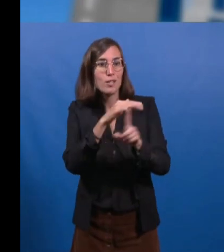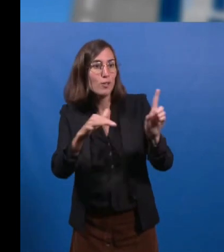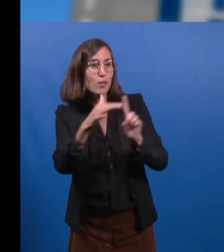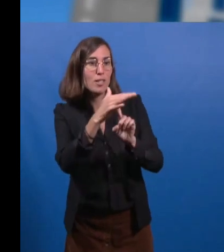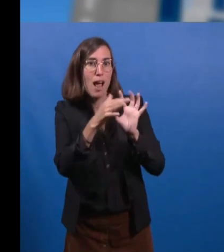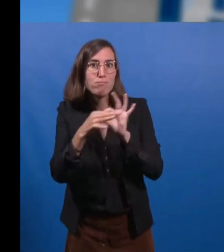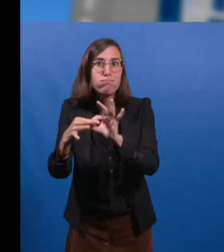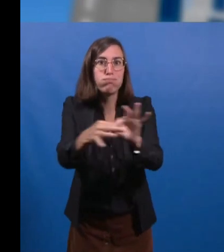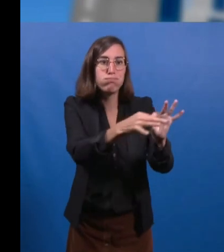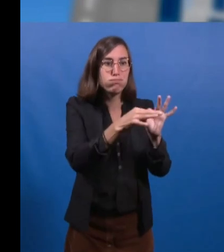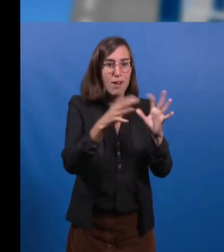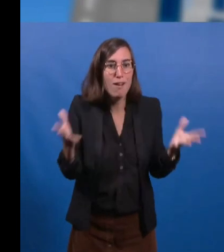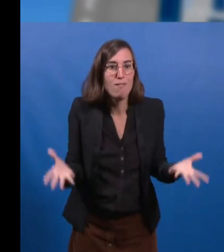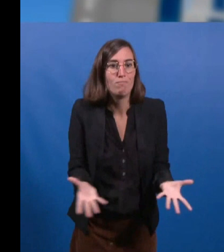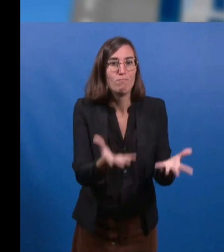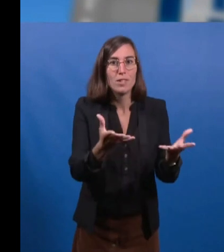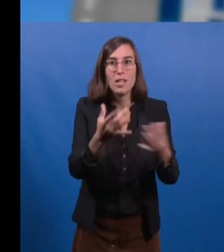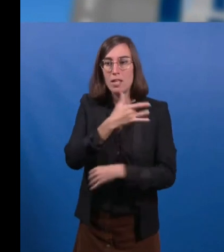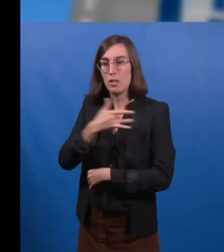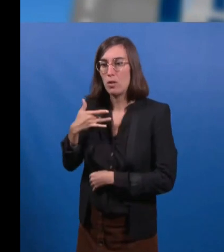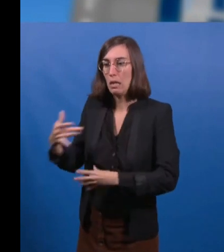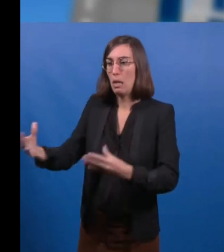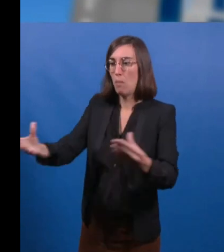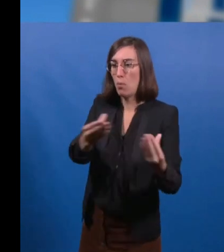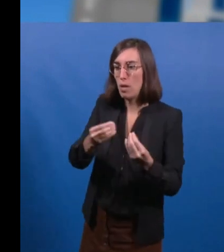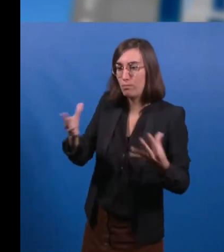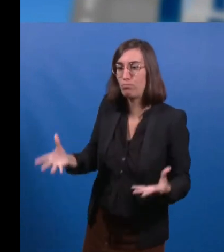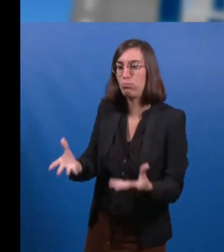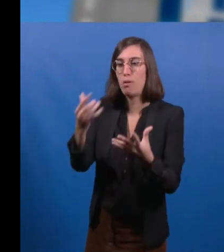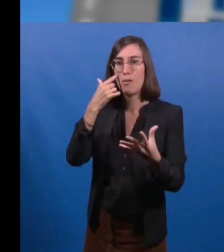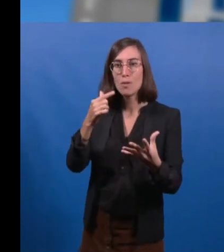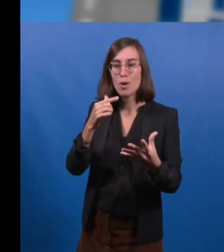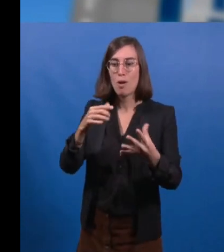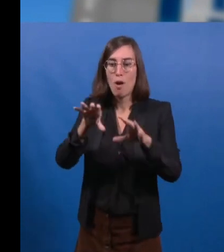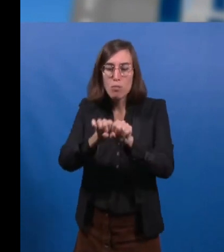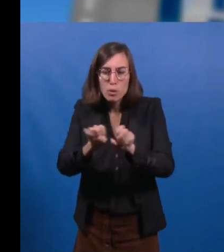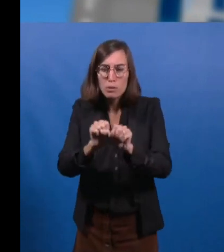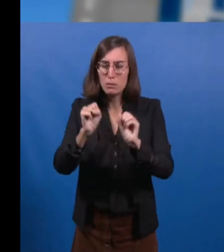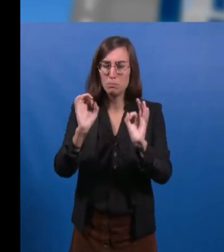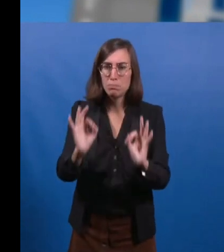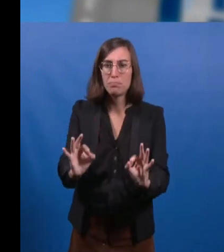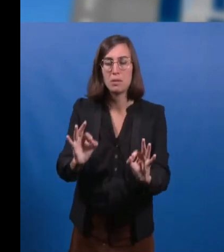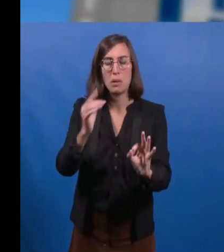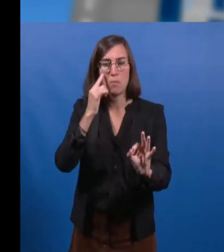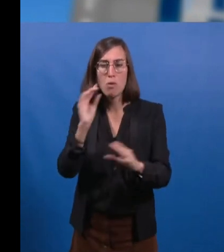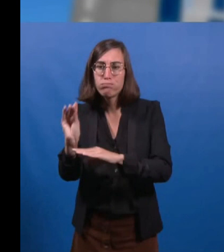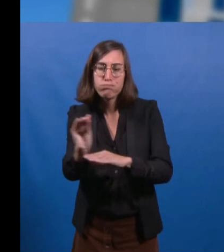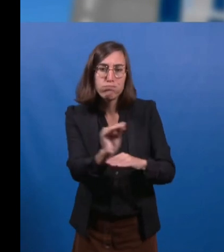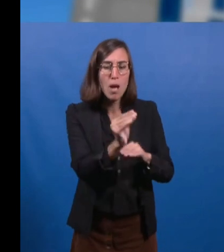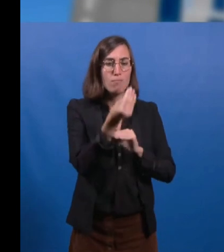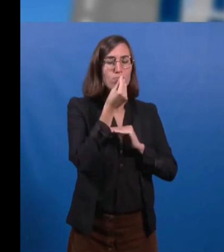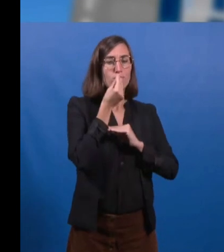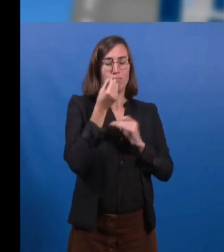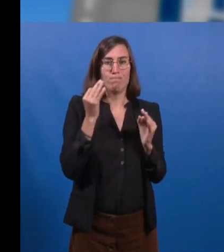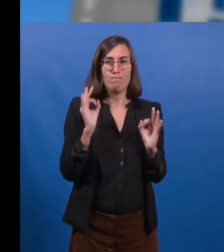santé des populations à travers le bien produire et le bien manger pour toutes et tous. Pour plagier un autre